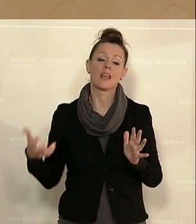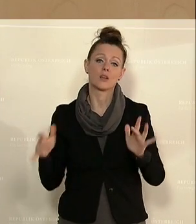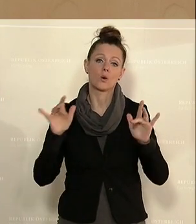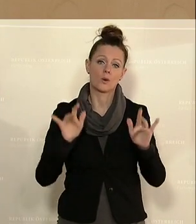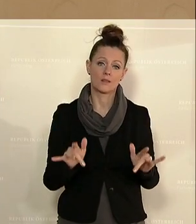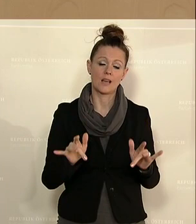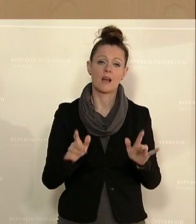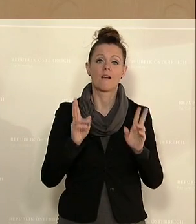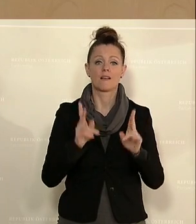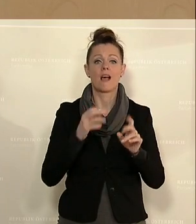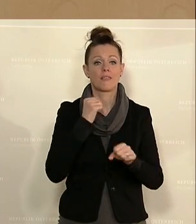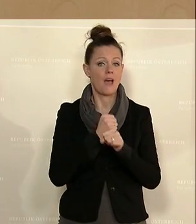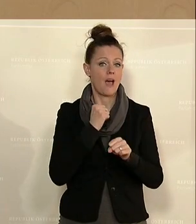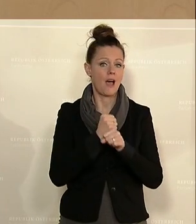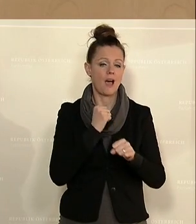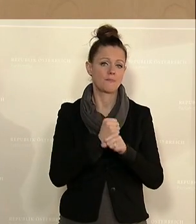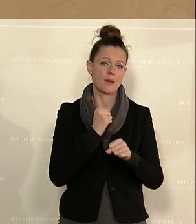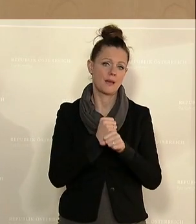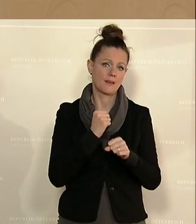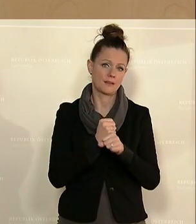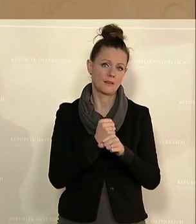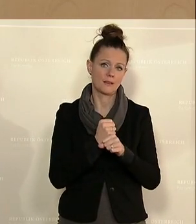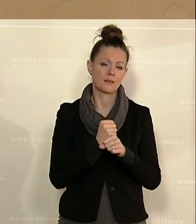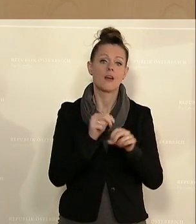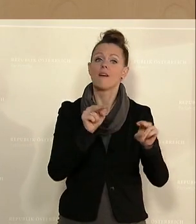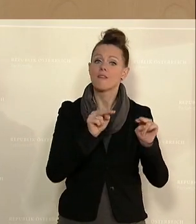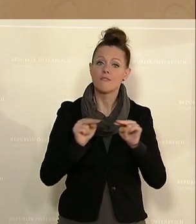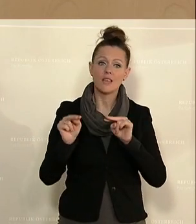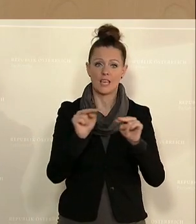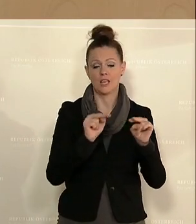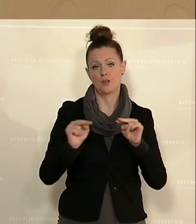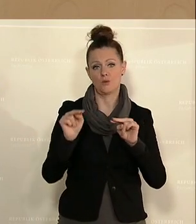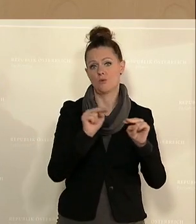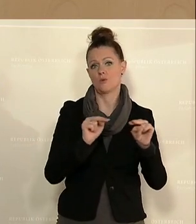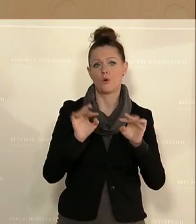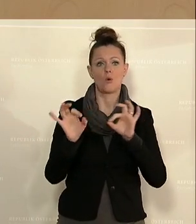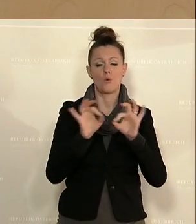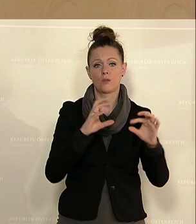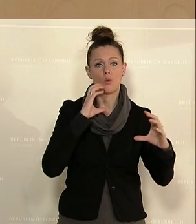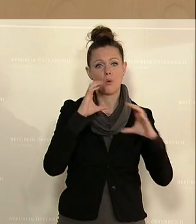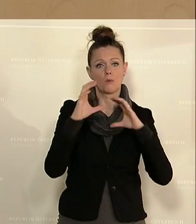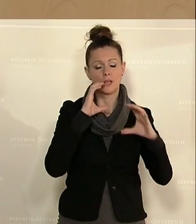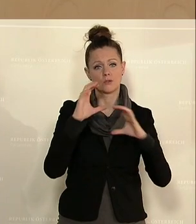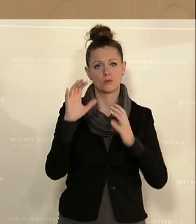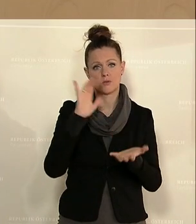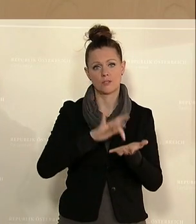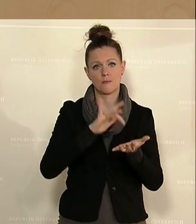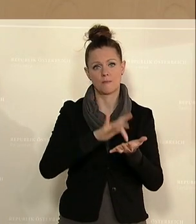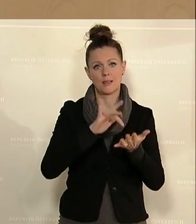gearbeitet werden kann über Video bzw. Kommunikationsmittel mit